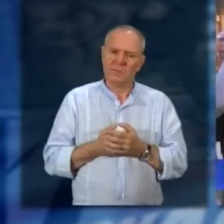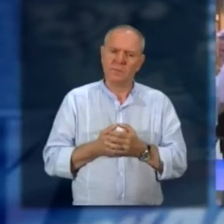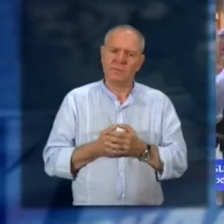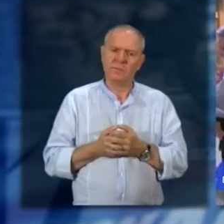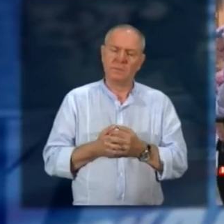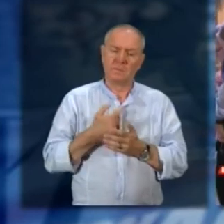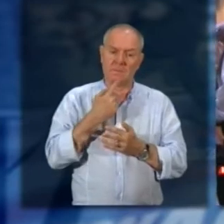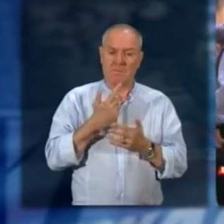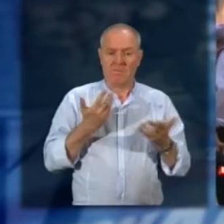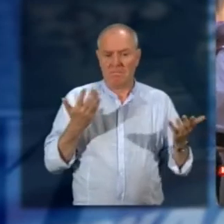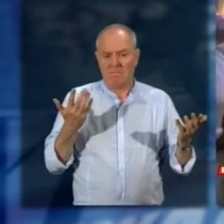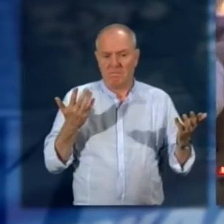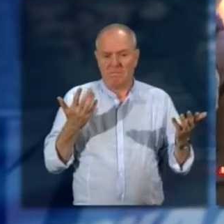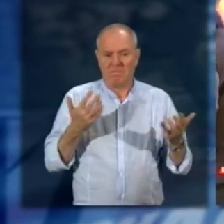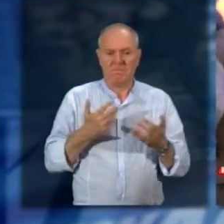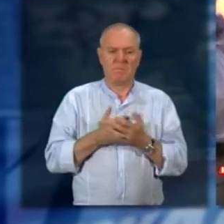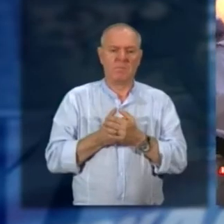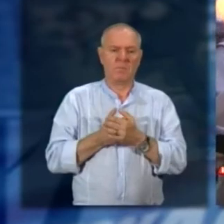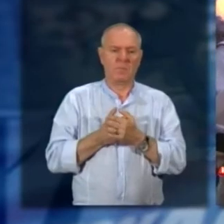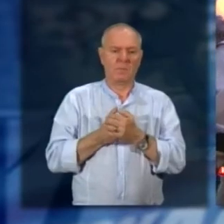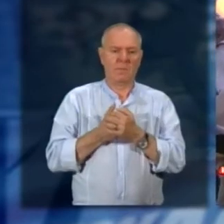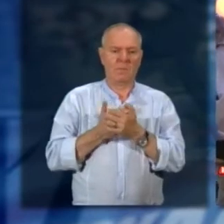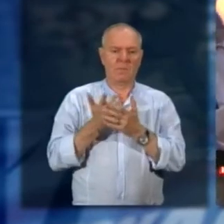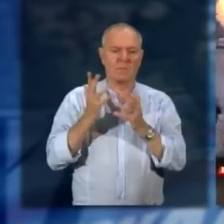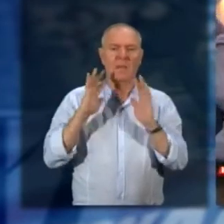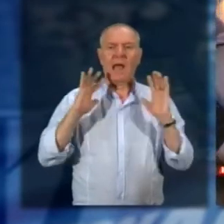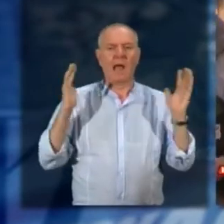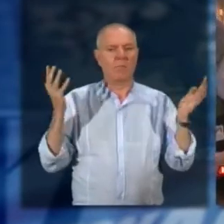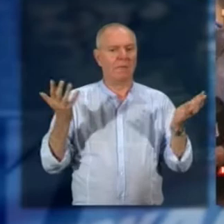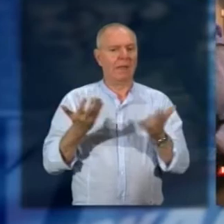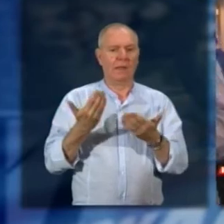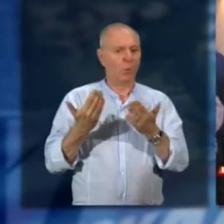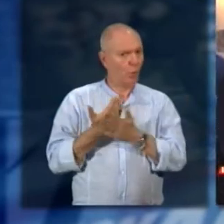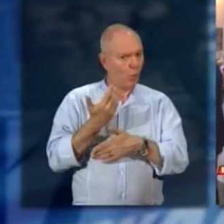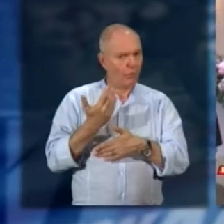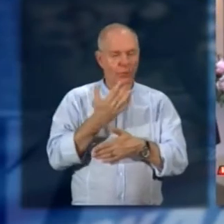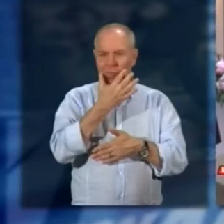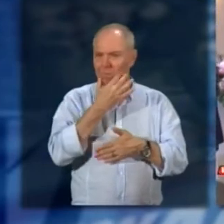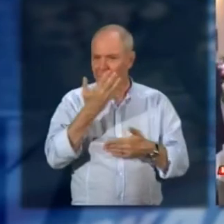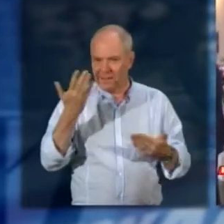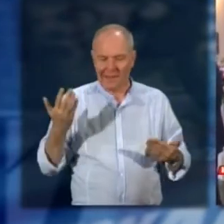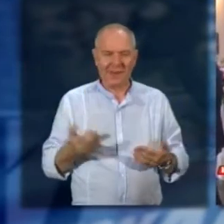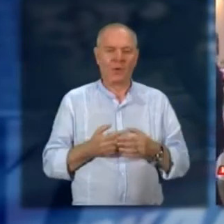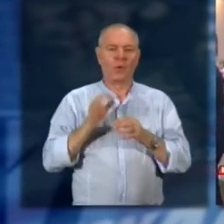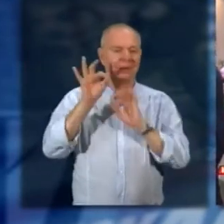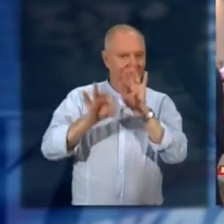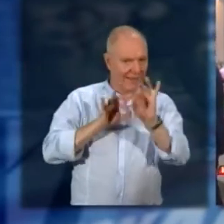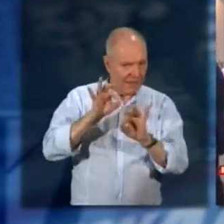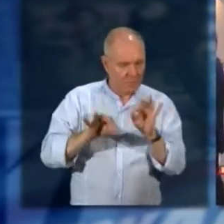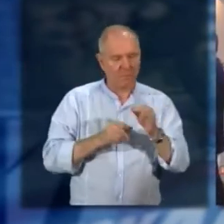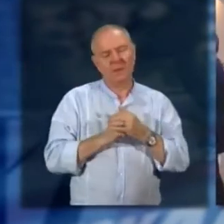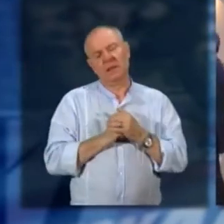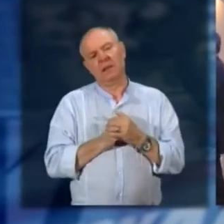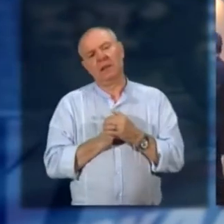nucleo è organizzato in un ambiente nuovo, molto colorato con delle terapie oltre che